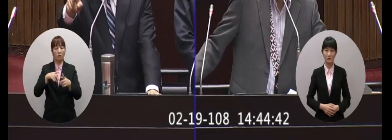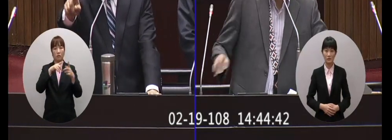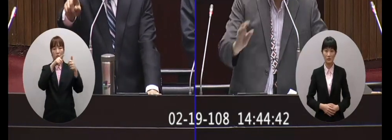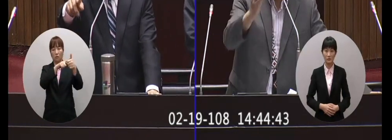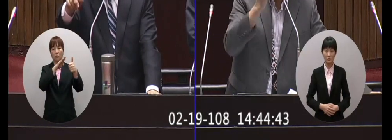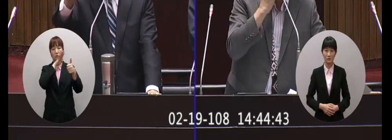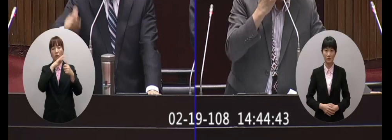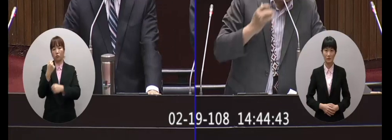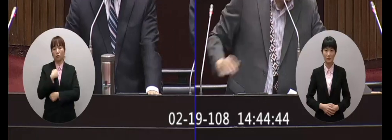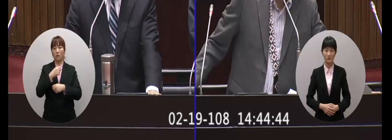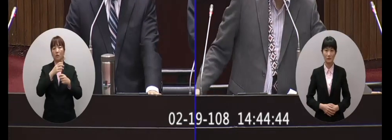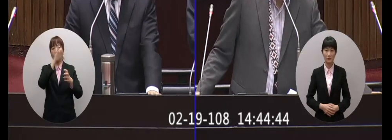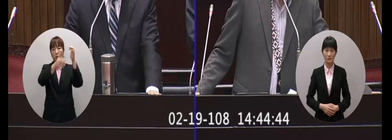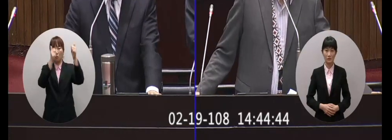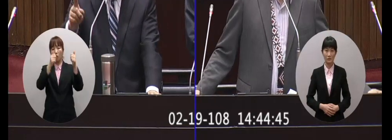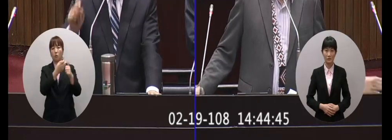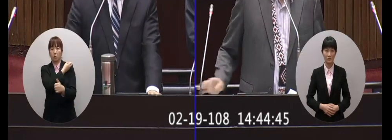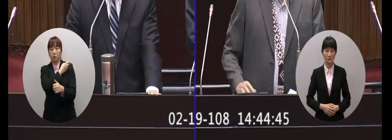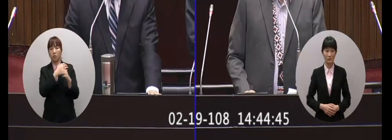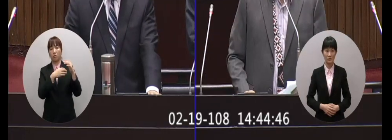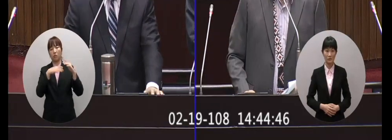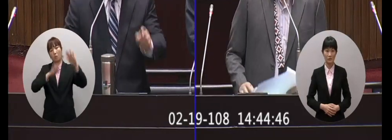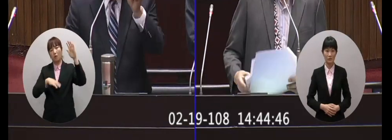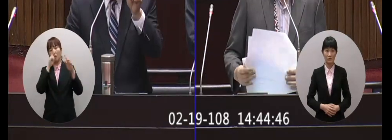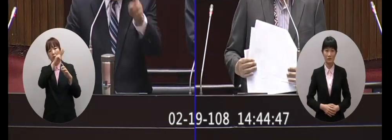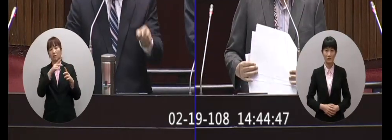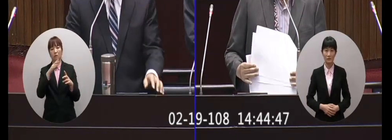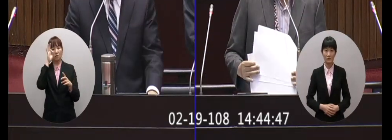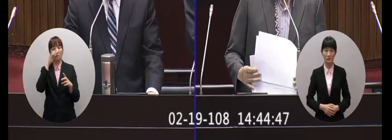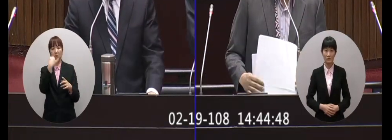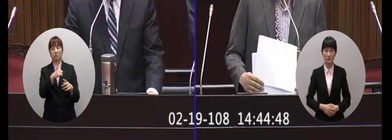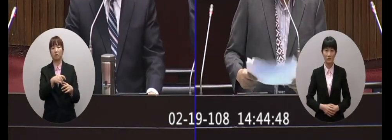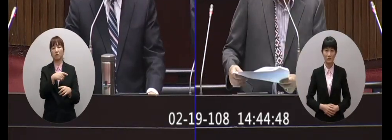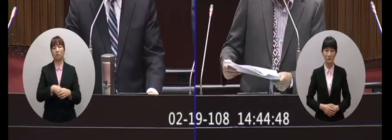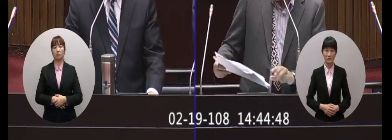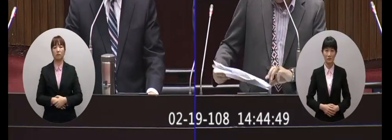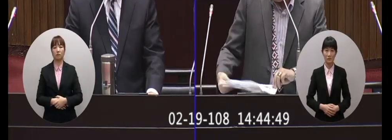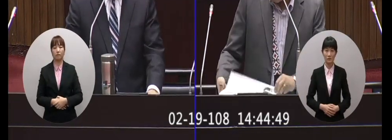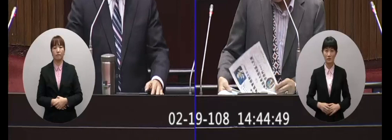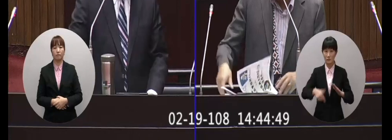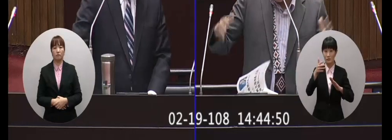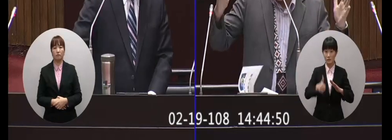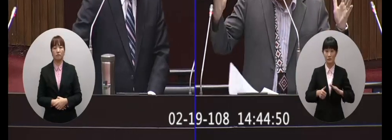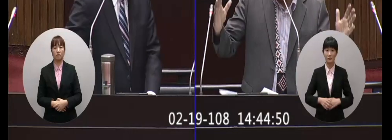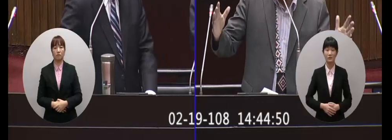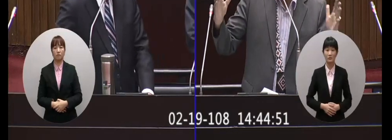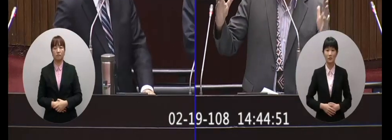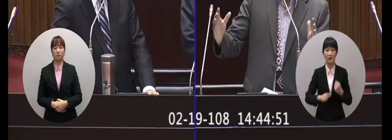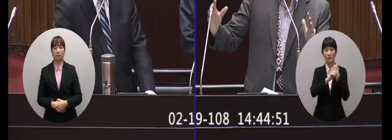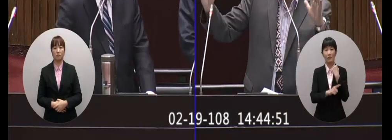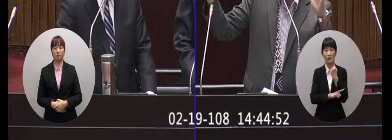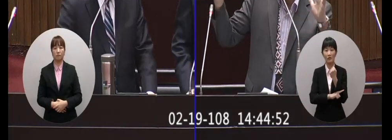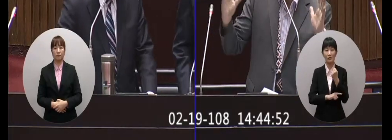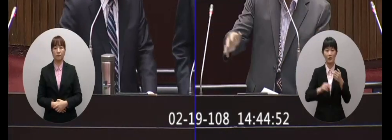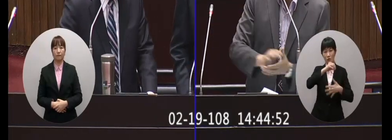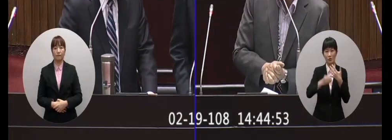就是我們軍中那個高級將領這我最看不下去也最看不起好那個院長這些法律這些